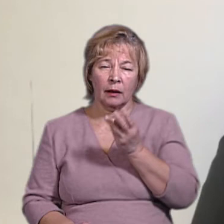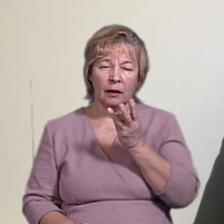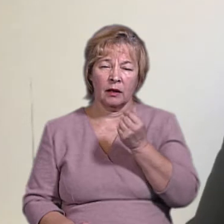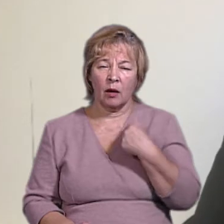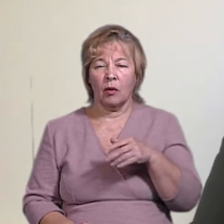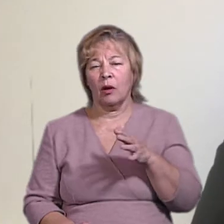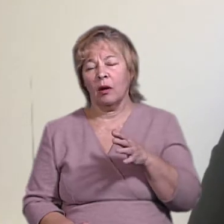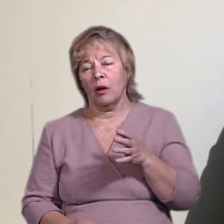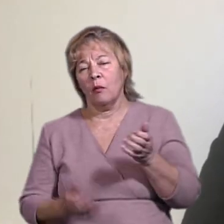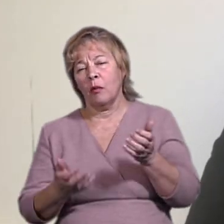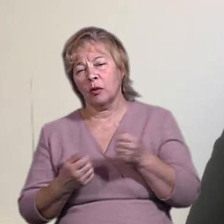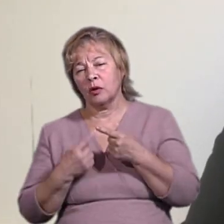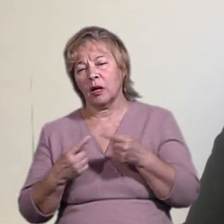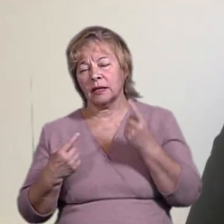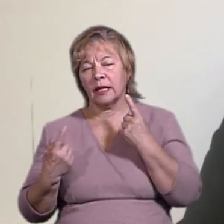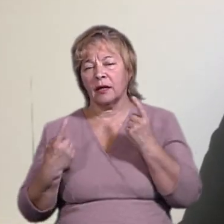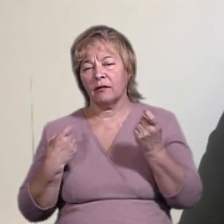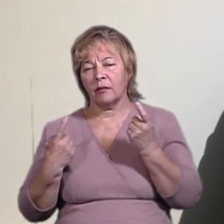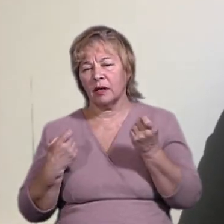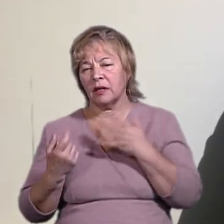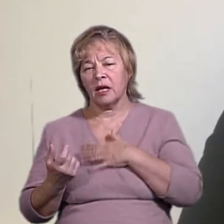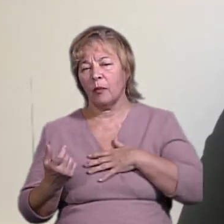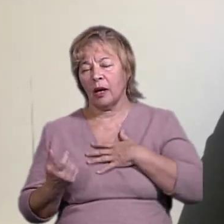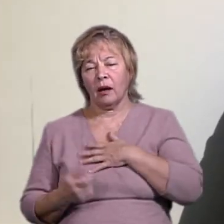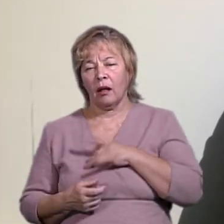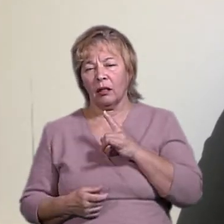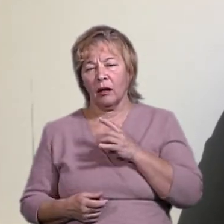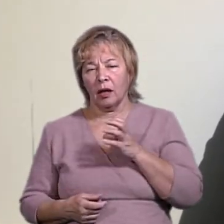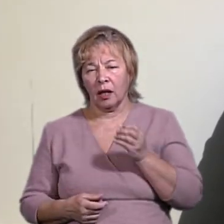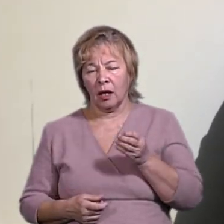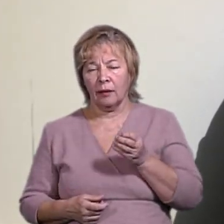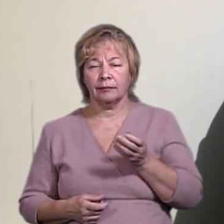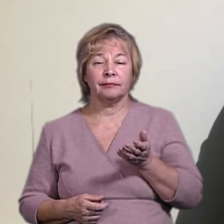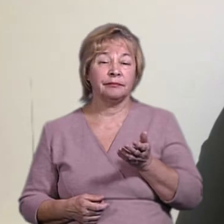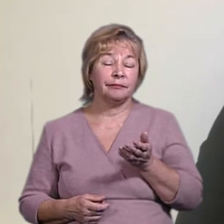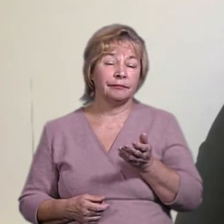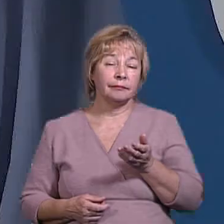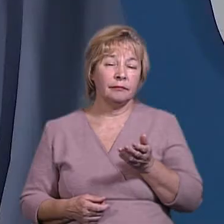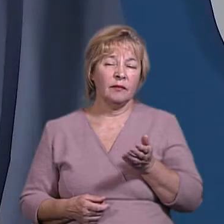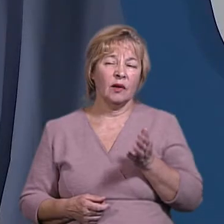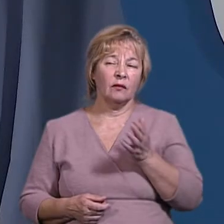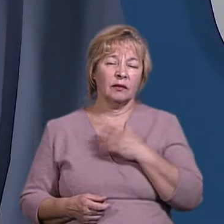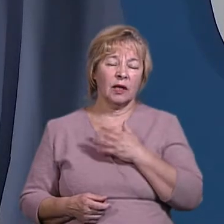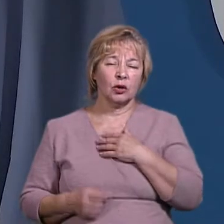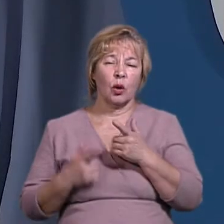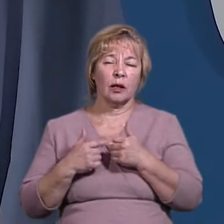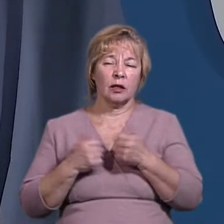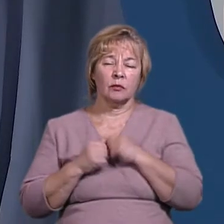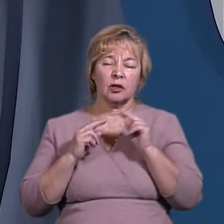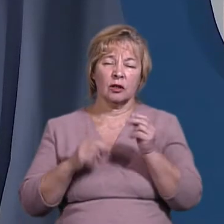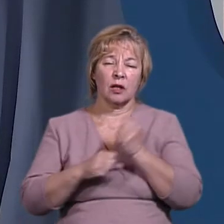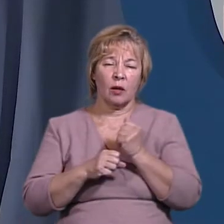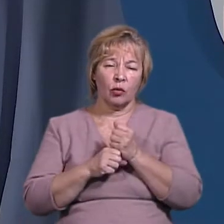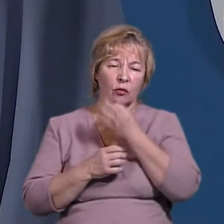отримувати різні, неприємні закиди у бік організації, яка працює чесно і відповідально.